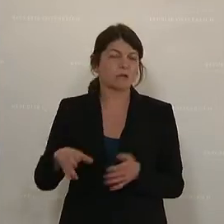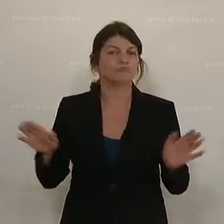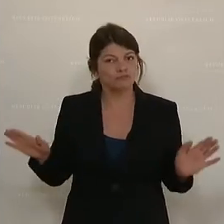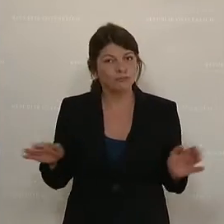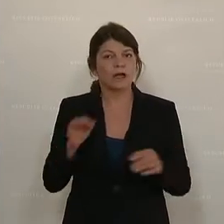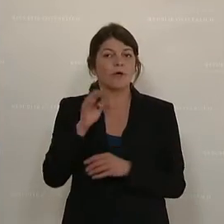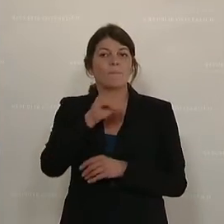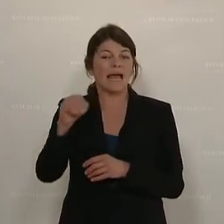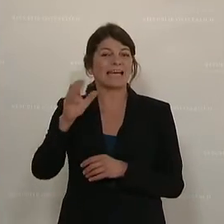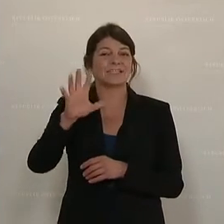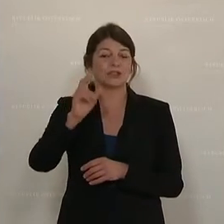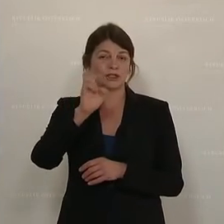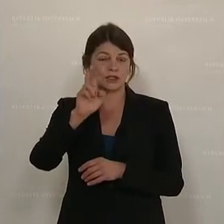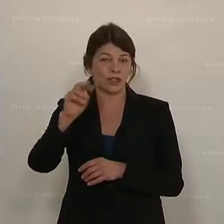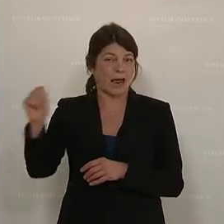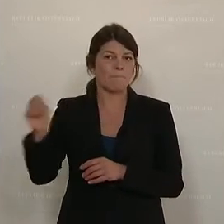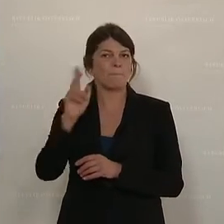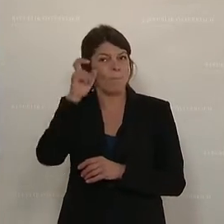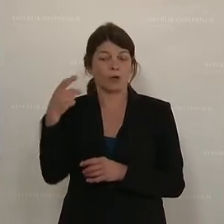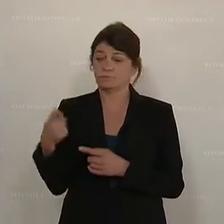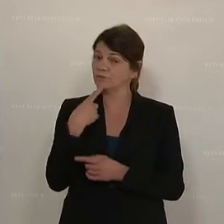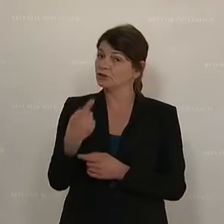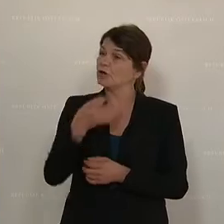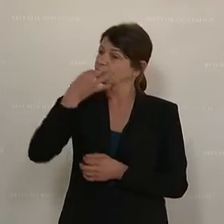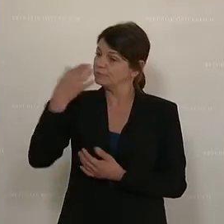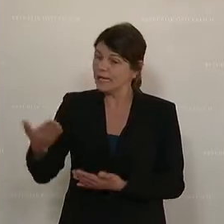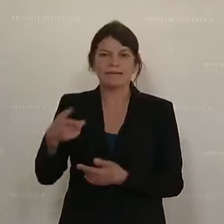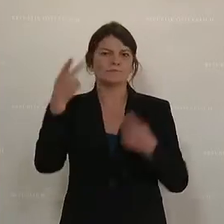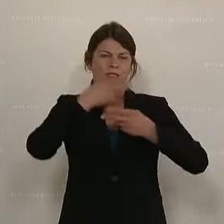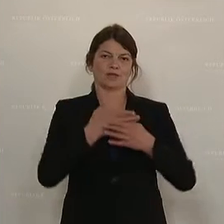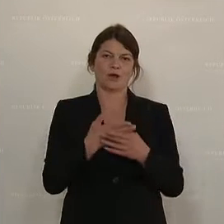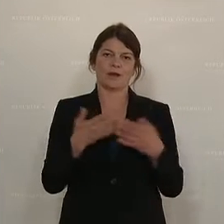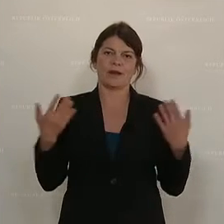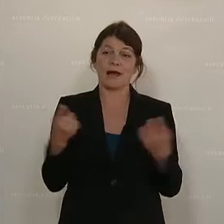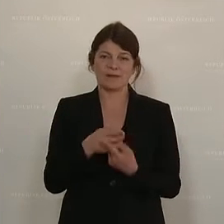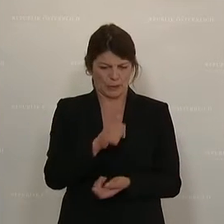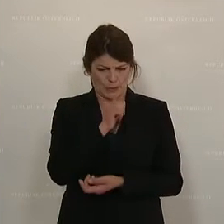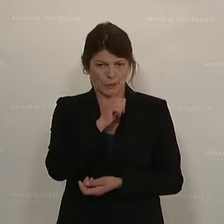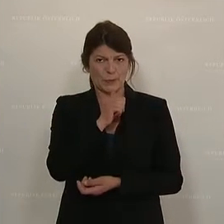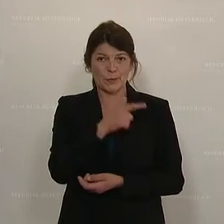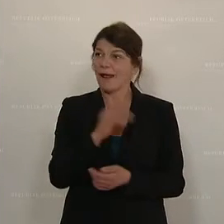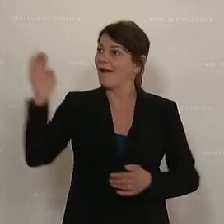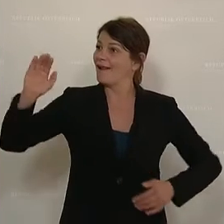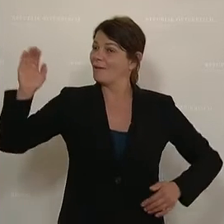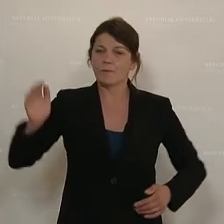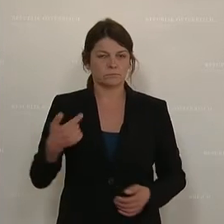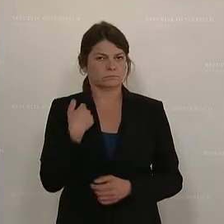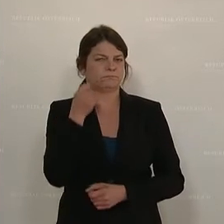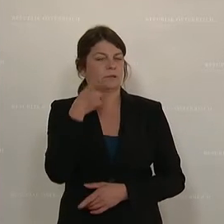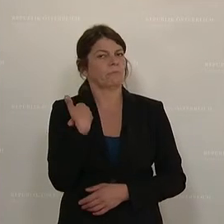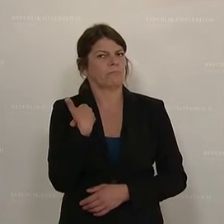für Margarete Schramböck findet, ist alles verständlich. Der Überschrank bei den Grünen hat mich nur etwas gewundert.